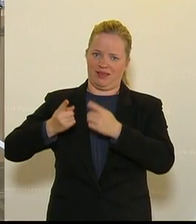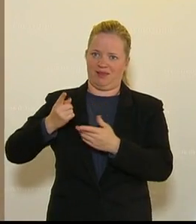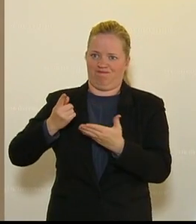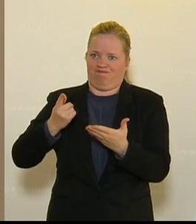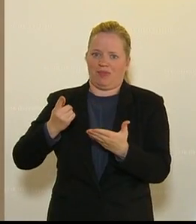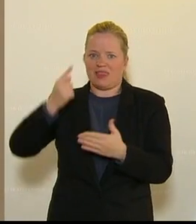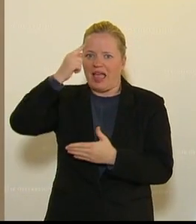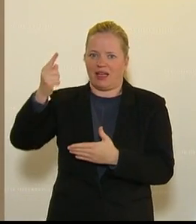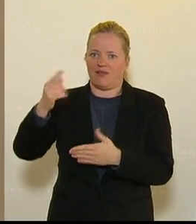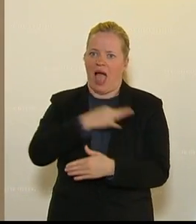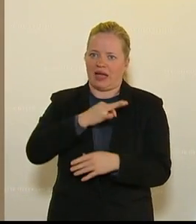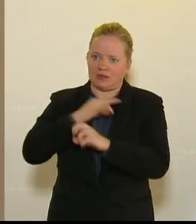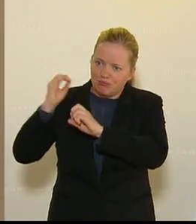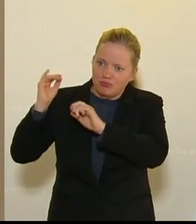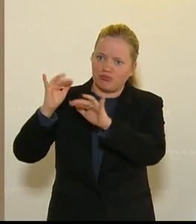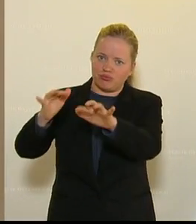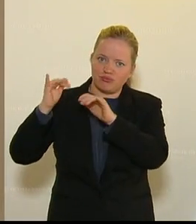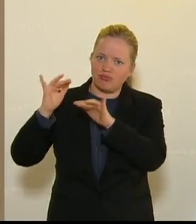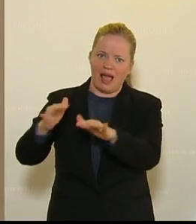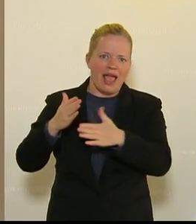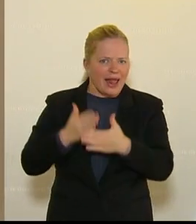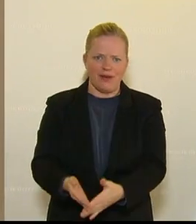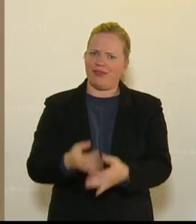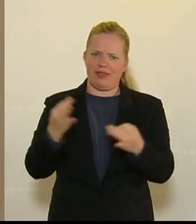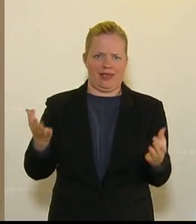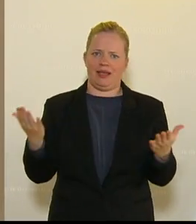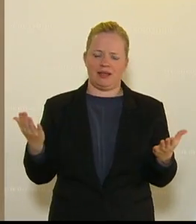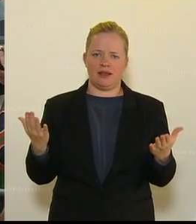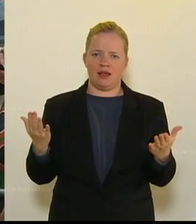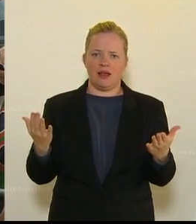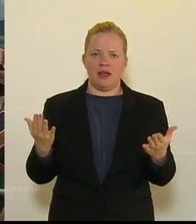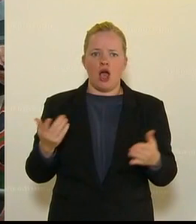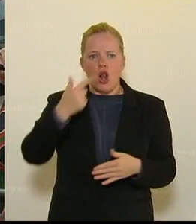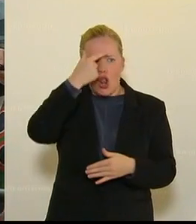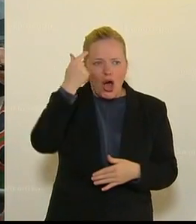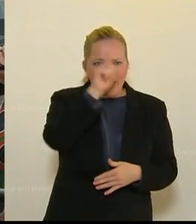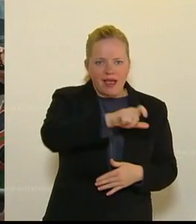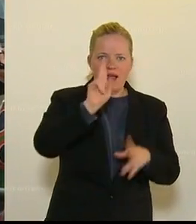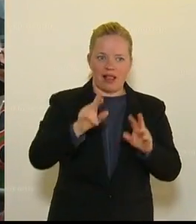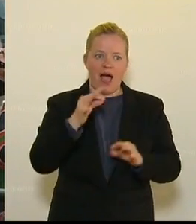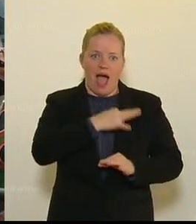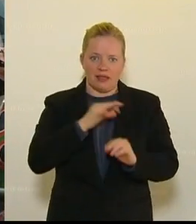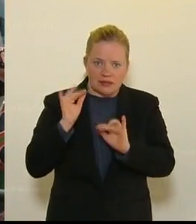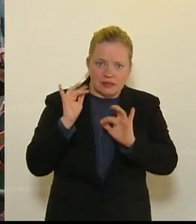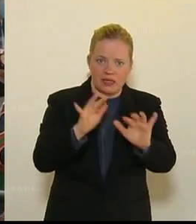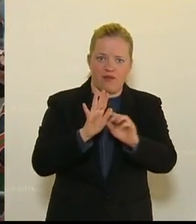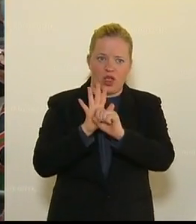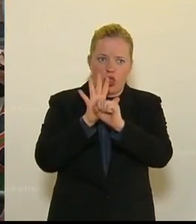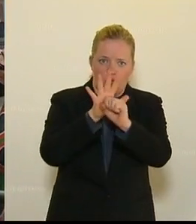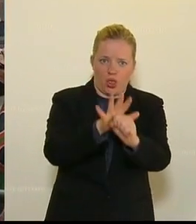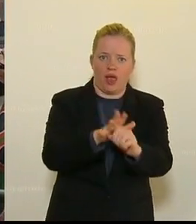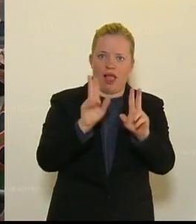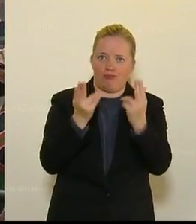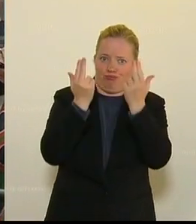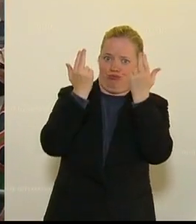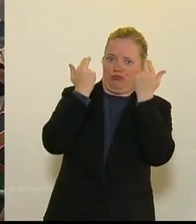kommen mit Angst nicht weiter. Man kann die Leute allein, eine Zeit lang mit Angst unterdrücken. Ja, das kann man. Aber ich halte es